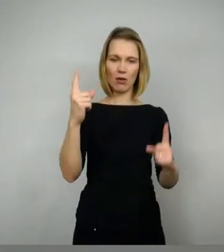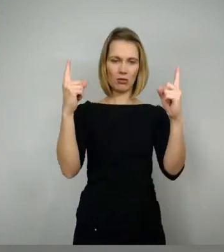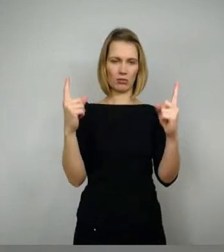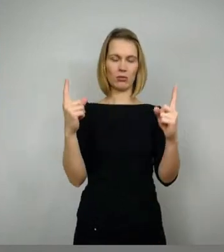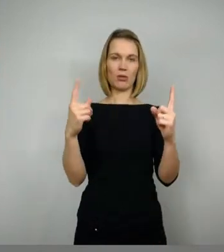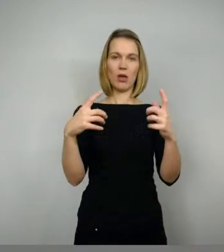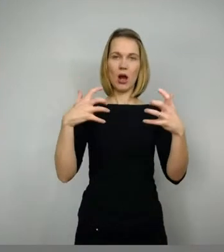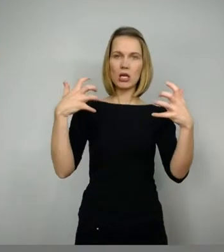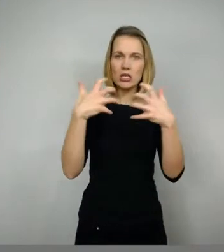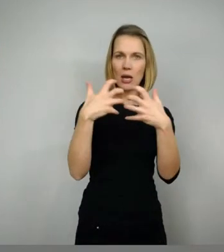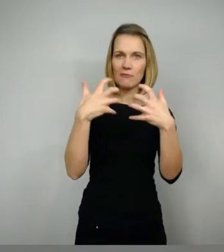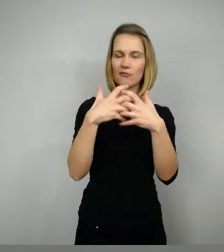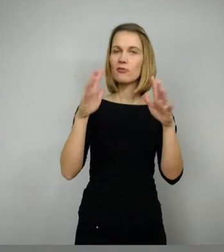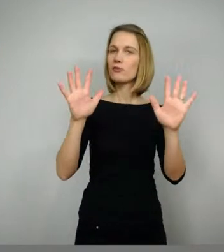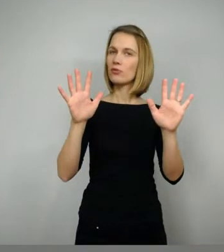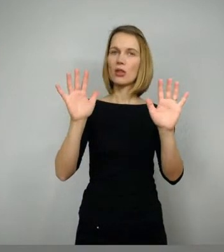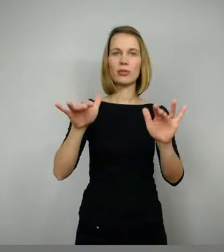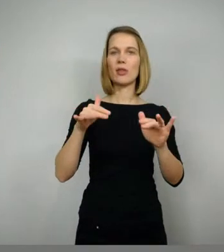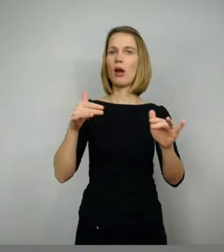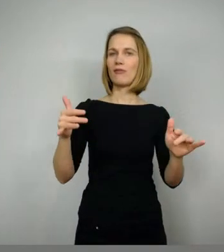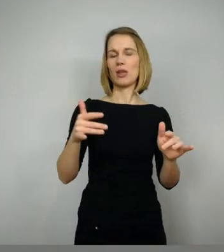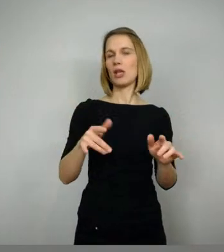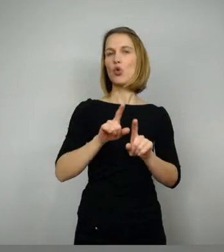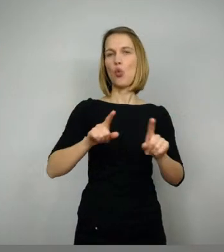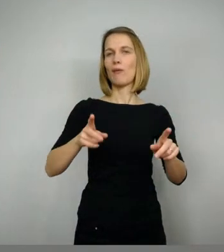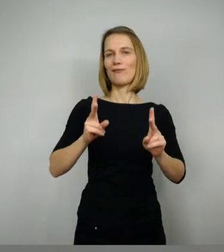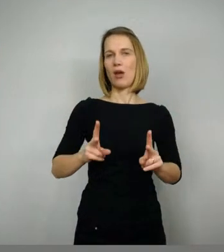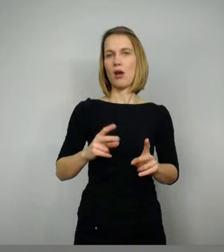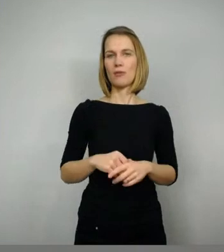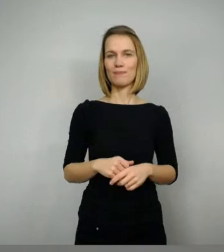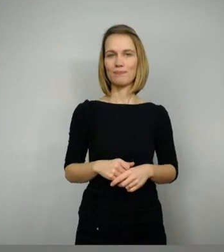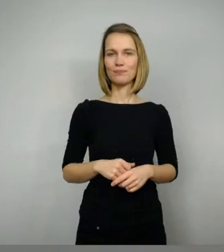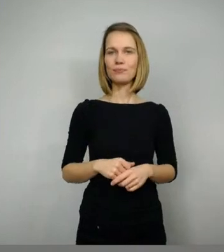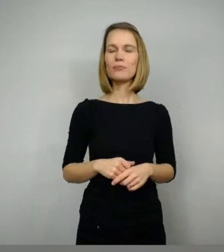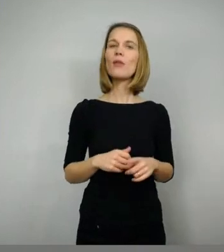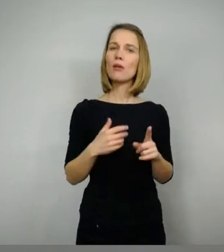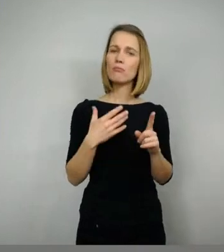für Dietrich können wir das Etikett Exorbitanz vergeben.